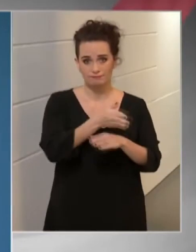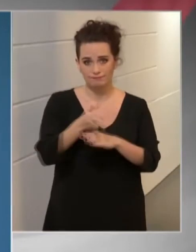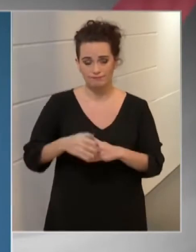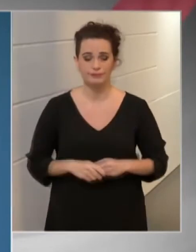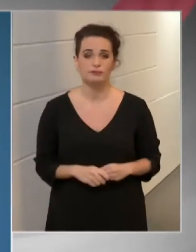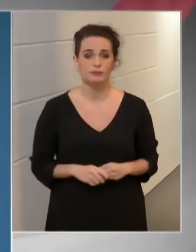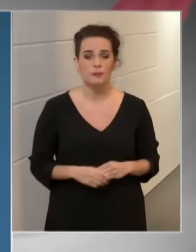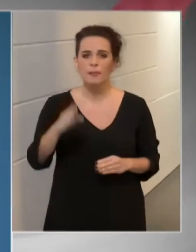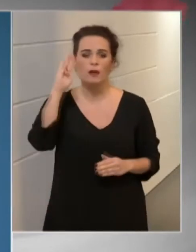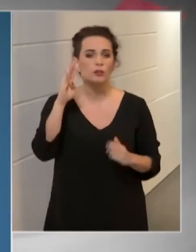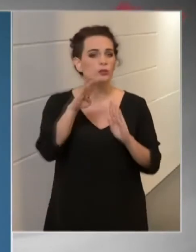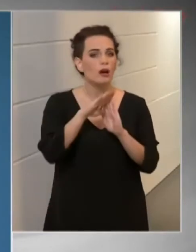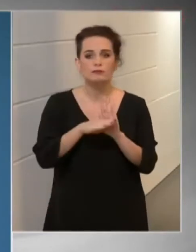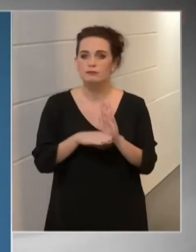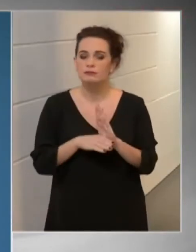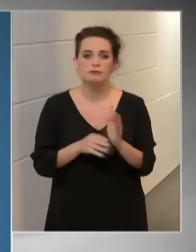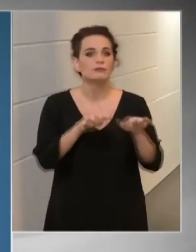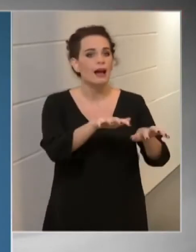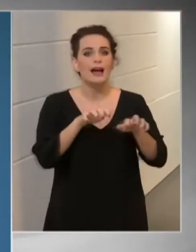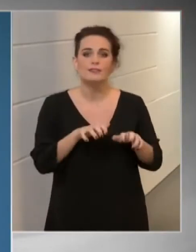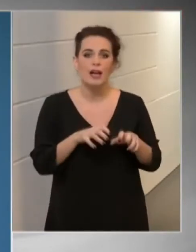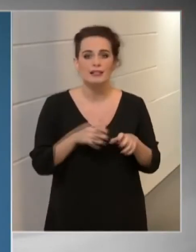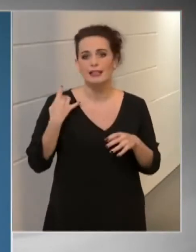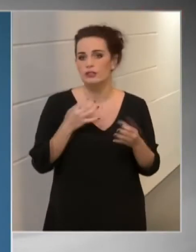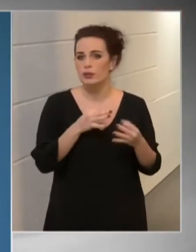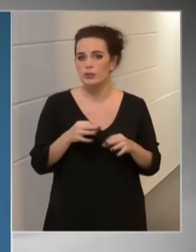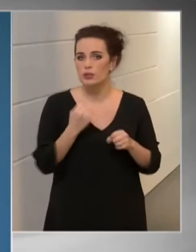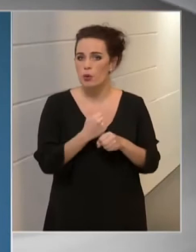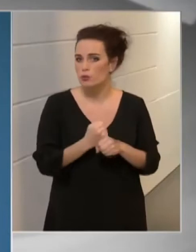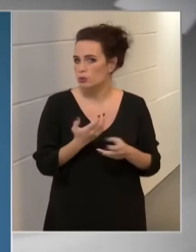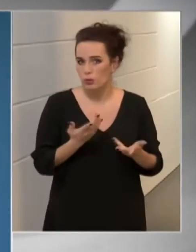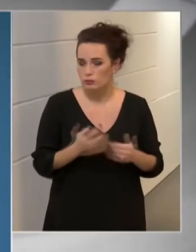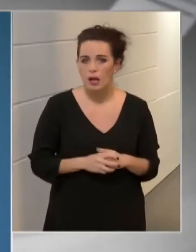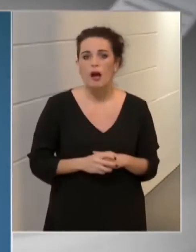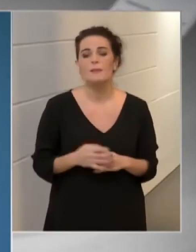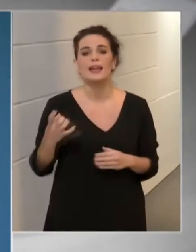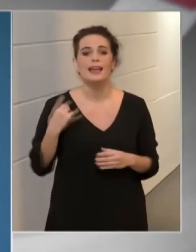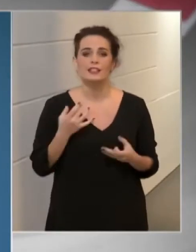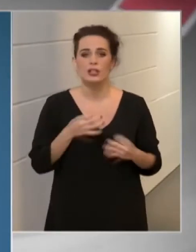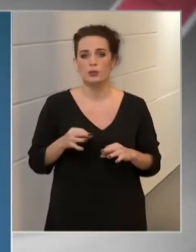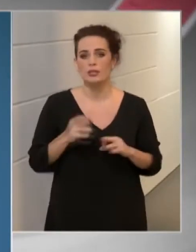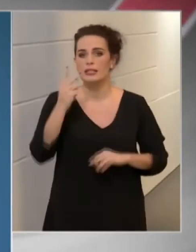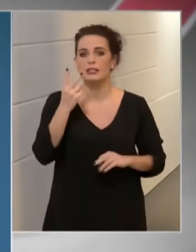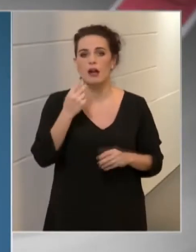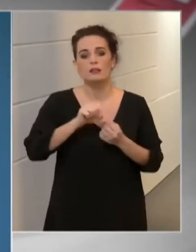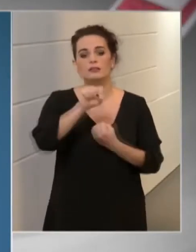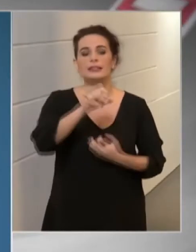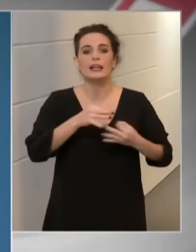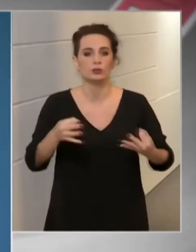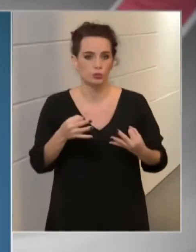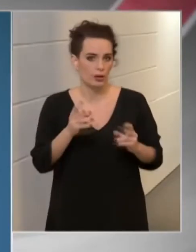A katonáink olyan feladatokban termentesítik az egészségügyi dolgozókat, amelyek egészségügyi szaképzesítést nélkül is végrehajthatók.